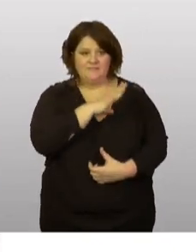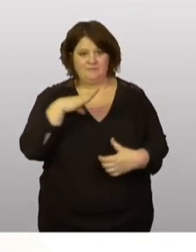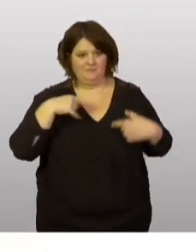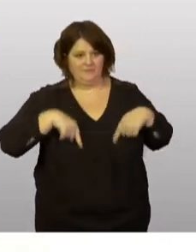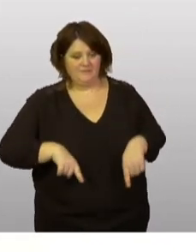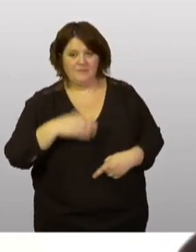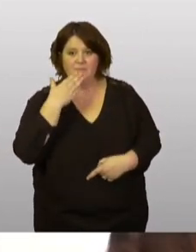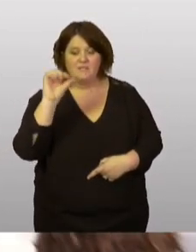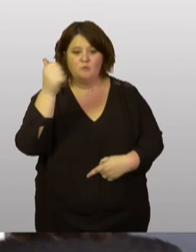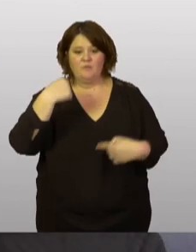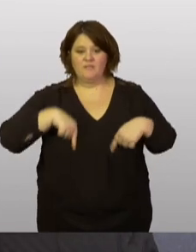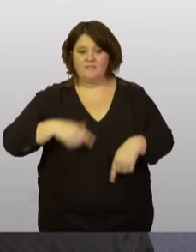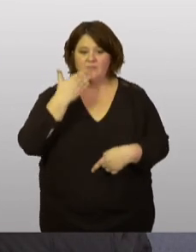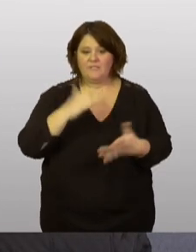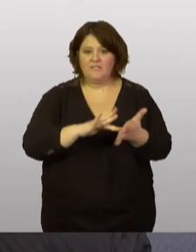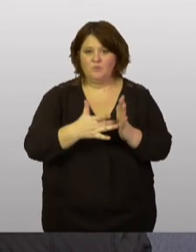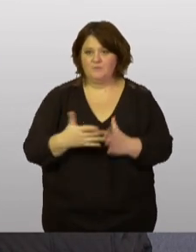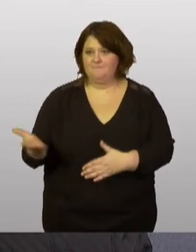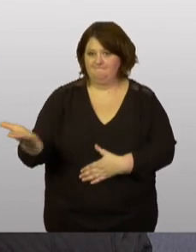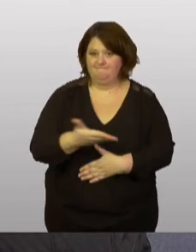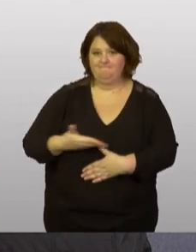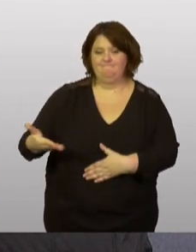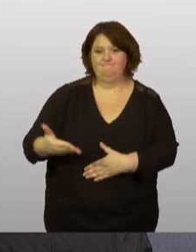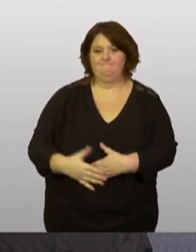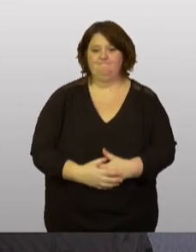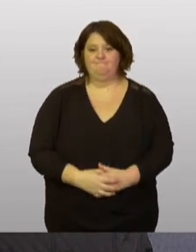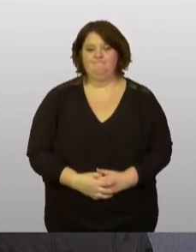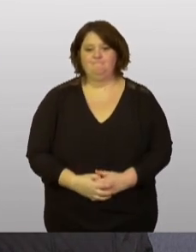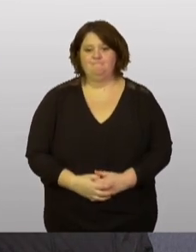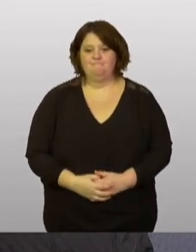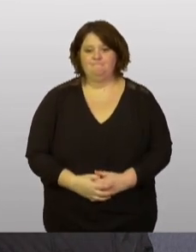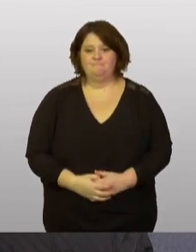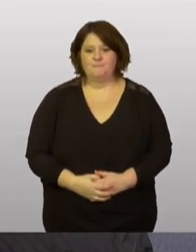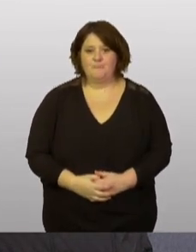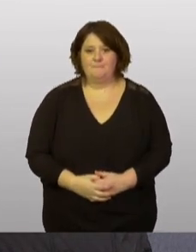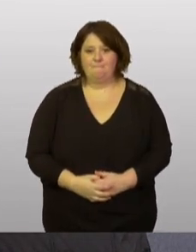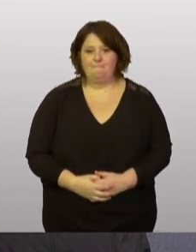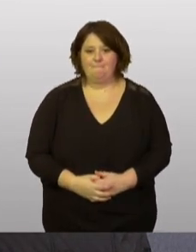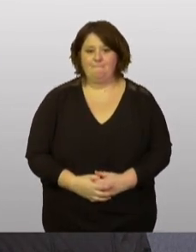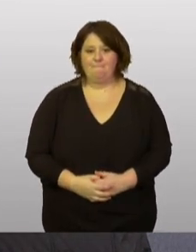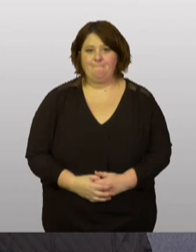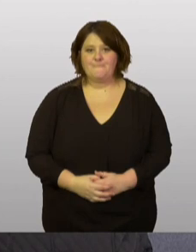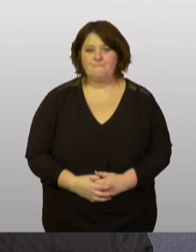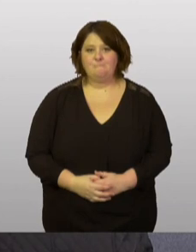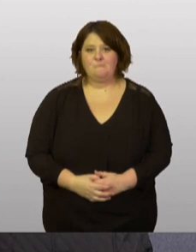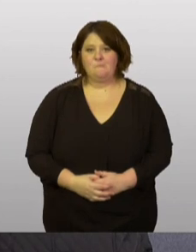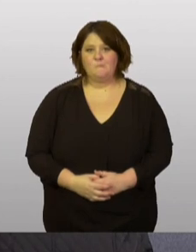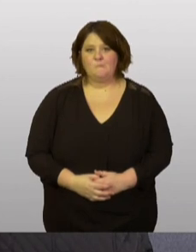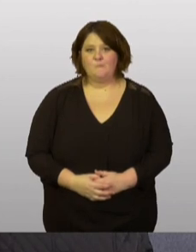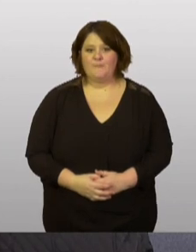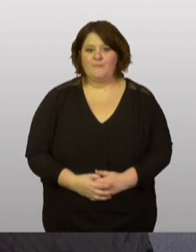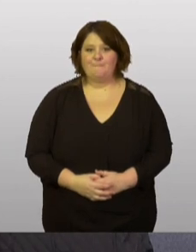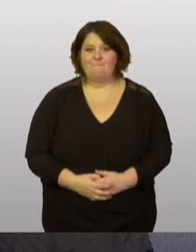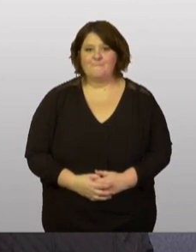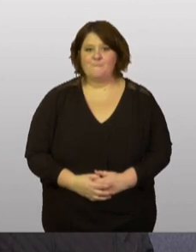Merci, Monsieur le Premier ministre. Merci à tous. Merci. Merci. Merci. Merci. Merci. à